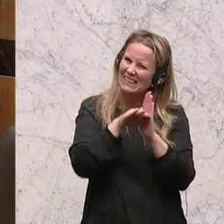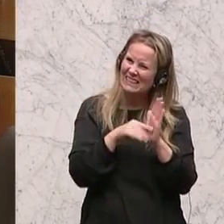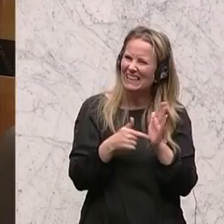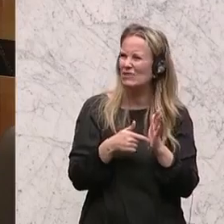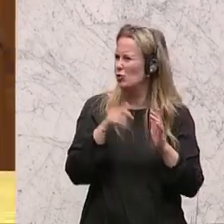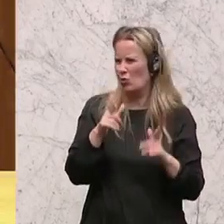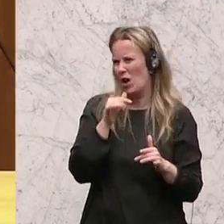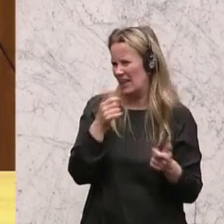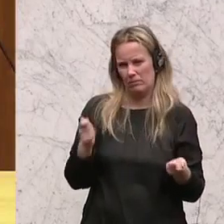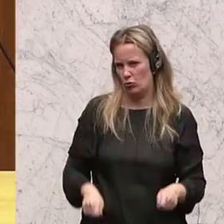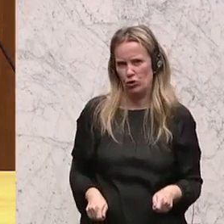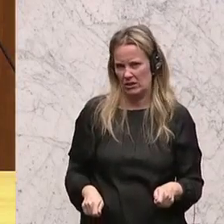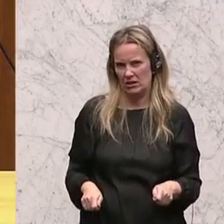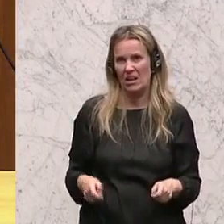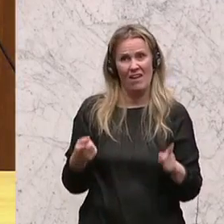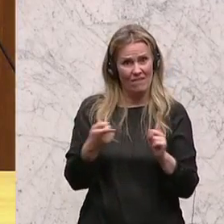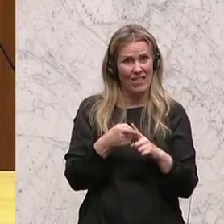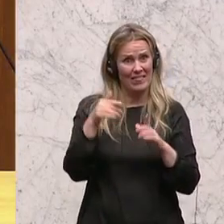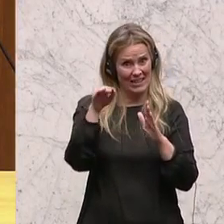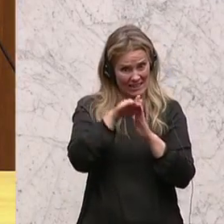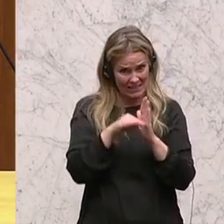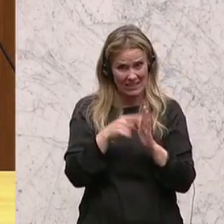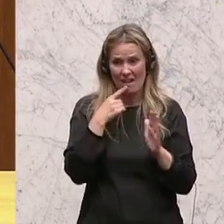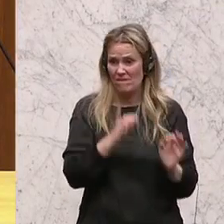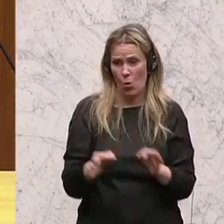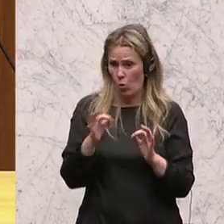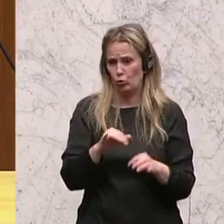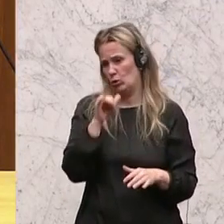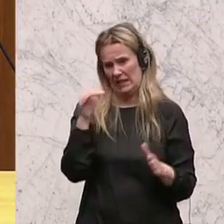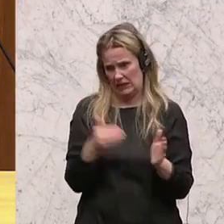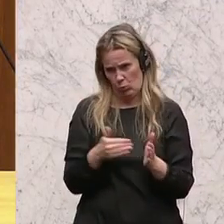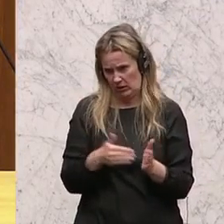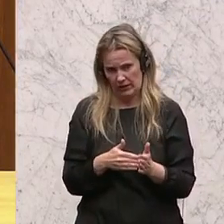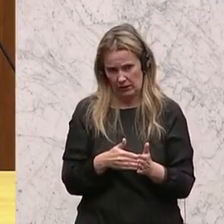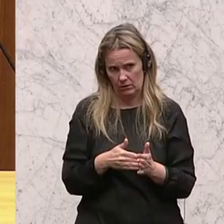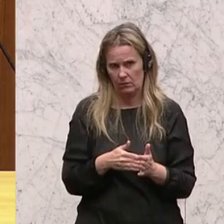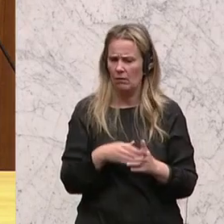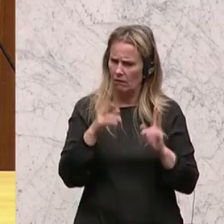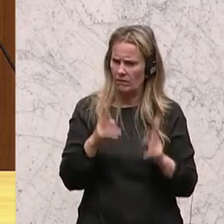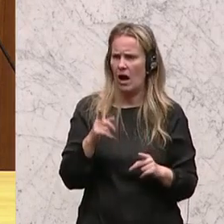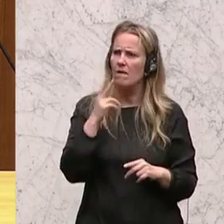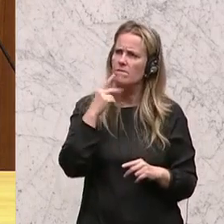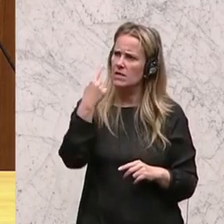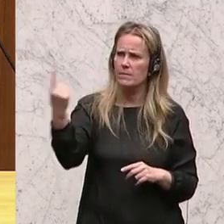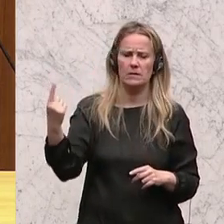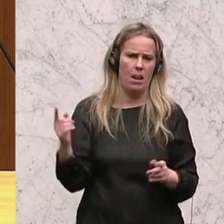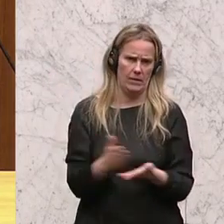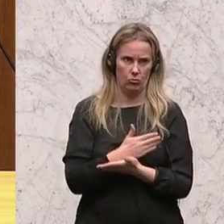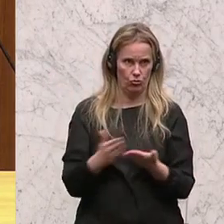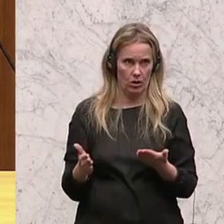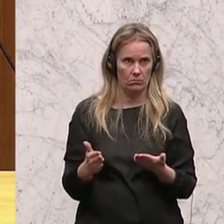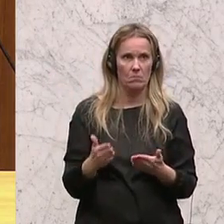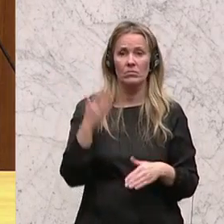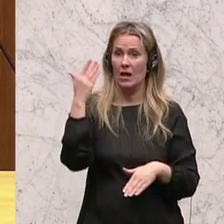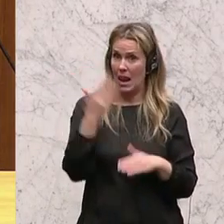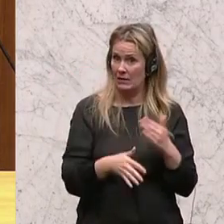beschließen sollten, wenn eine gesetzliche Verordnung gar nicht notwendig ist, sondern es tatsächlich die Unternehmen selbst schaffen. Letzter